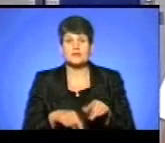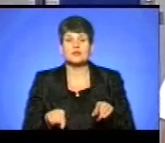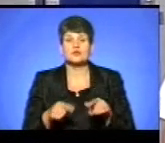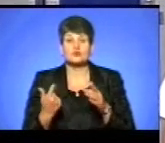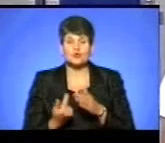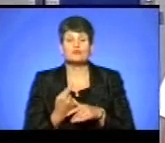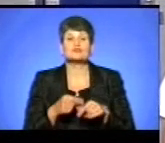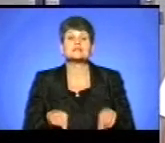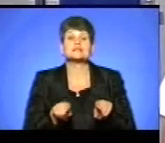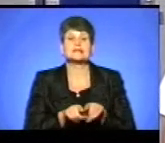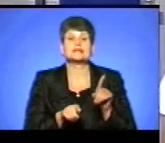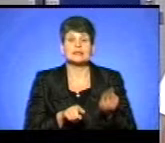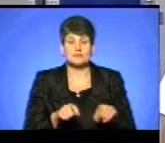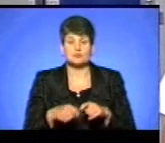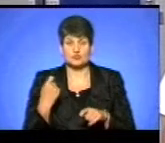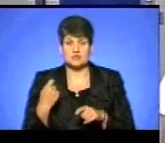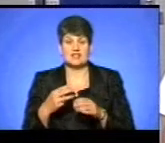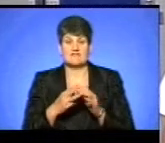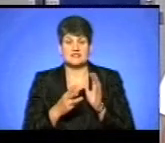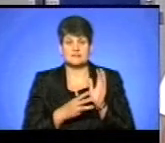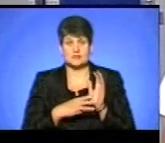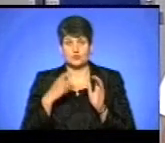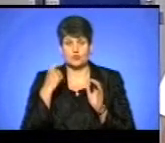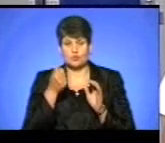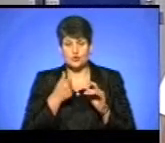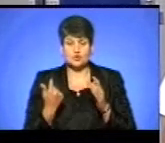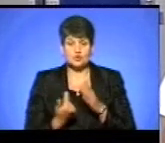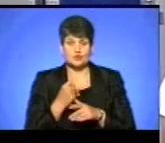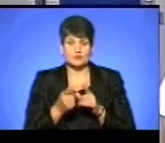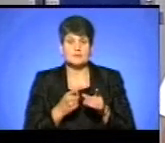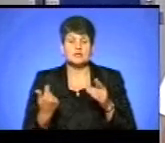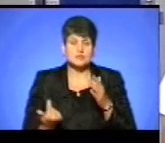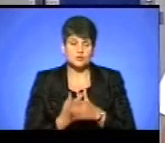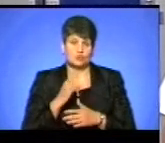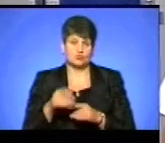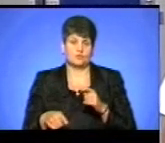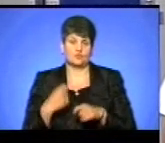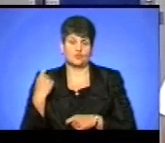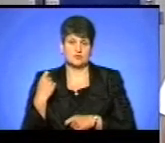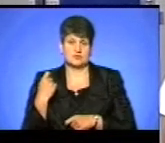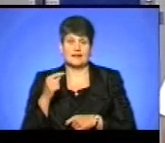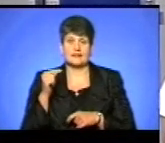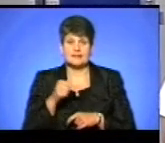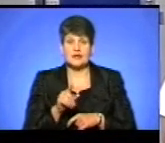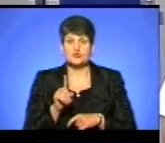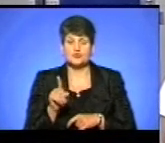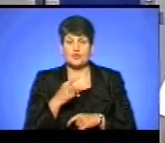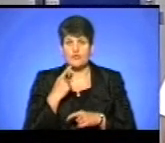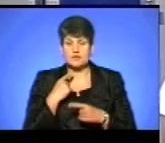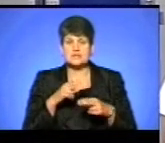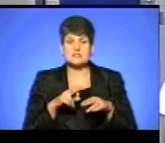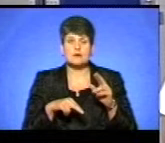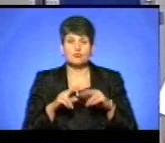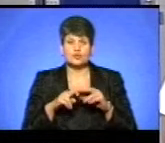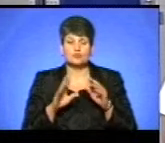самими порушеннями. І в 2018 році дострокові зміни знову повторили ті самі порушення. Те, що заявляють зараз забудовники,